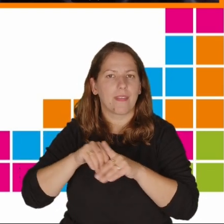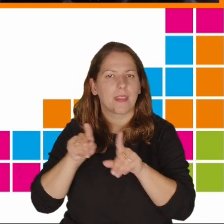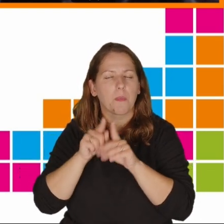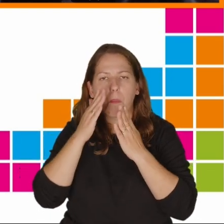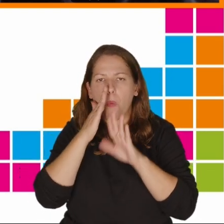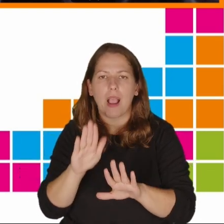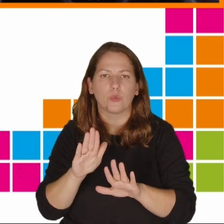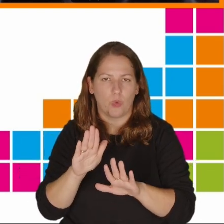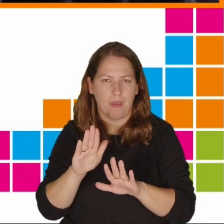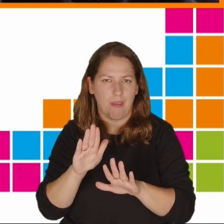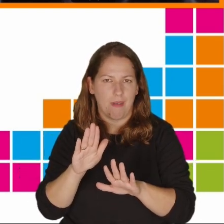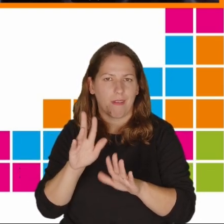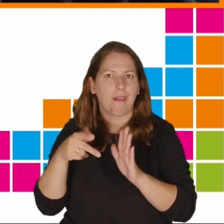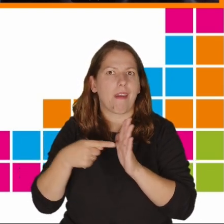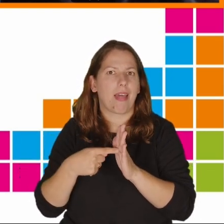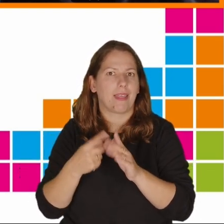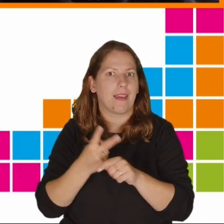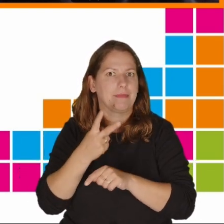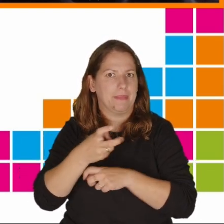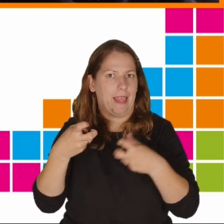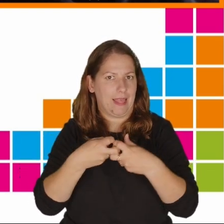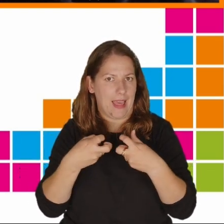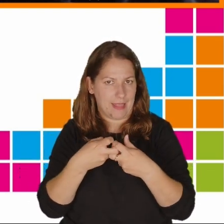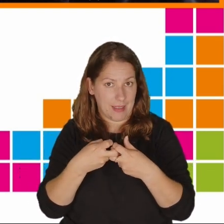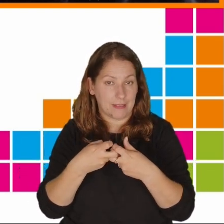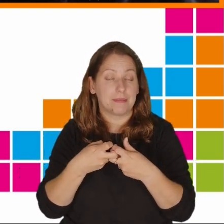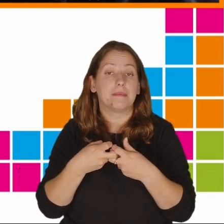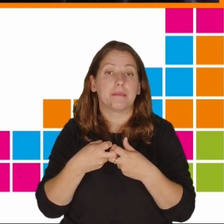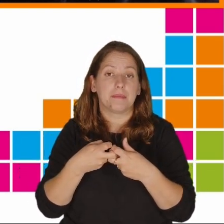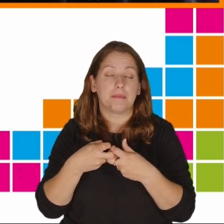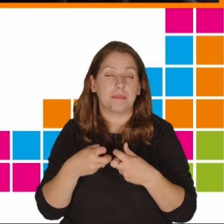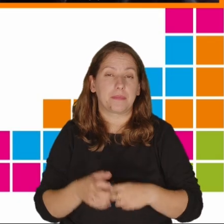pokazało, że dostęp do internetu spowodował